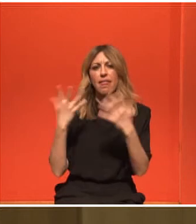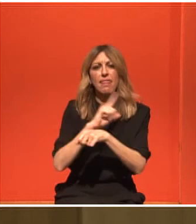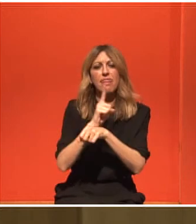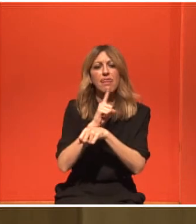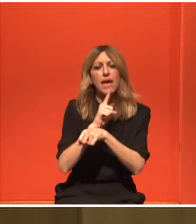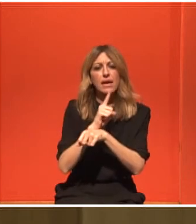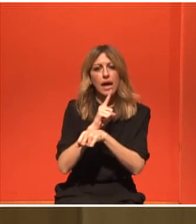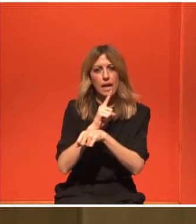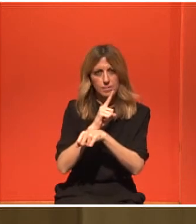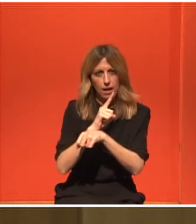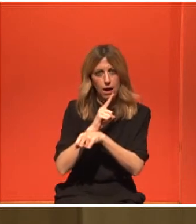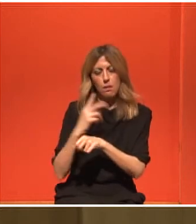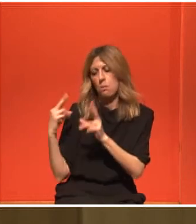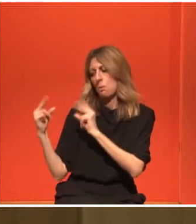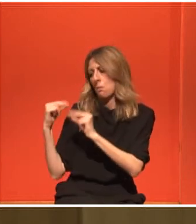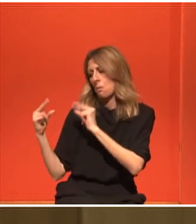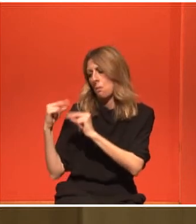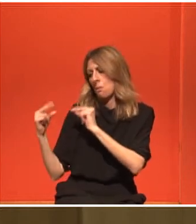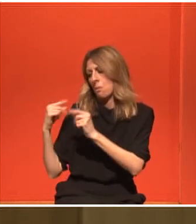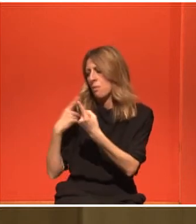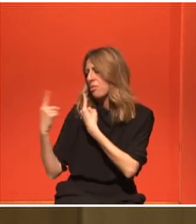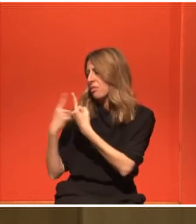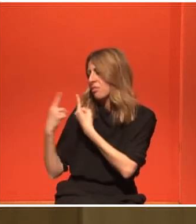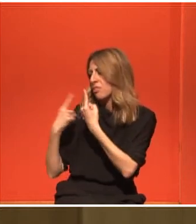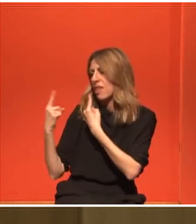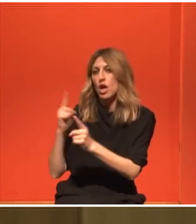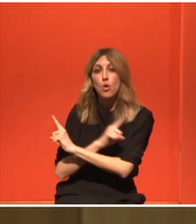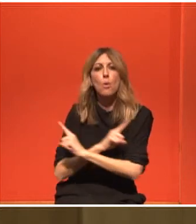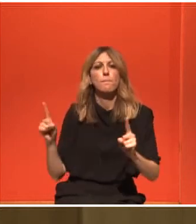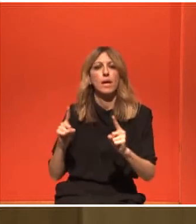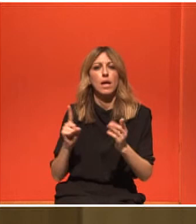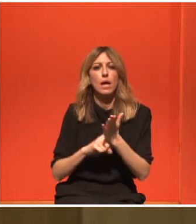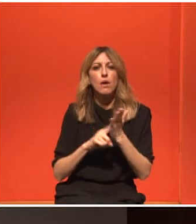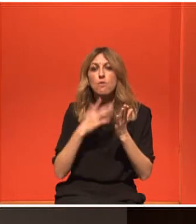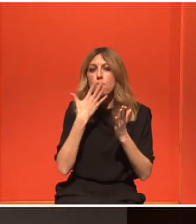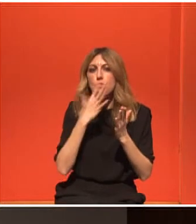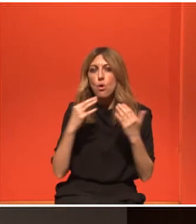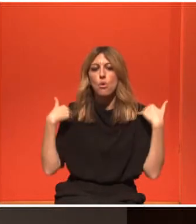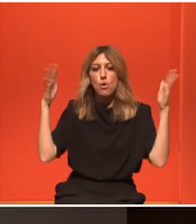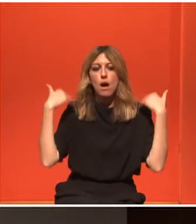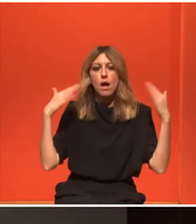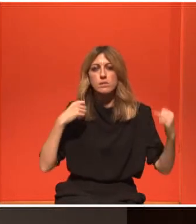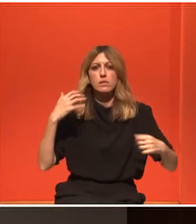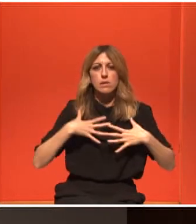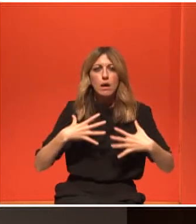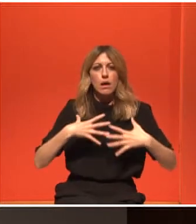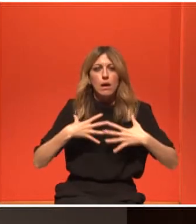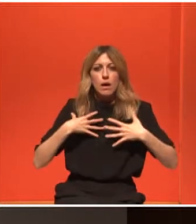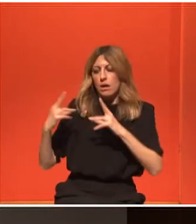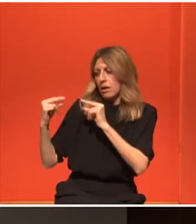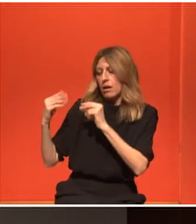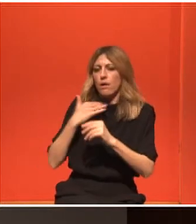άσκηση που να μην μπορεί να συζητήσει, κάνει διάλογο με τον συναθλητή του. Είπε πολλές αλήθειες ο κ. Κουτσιλιέρης για τους